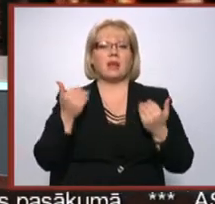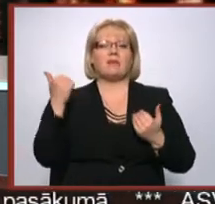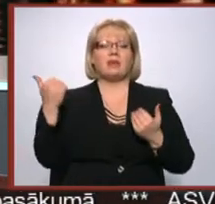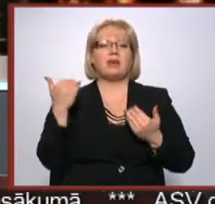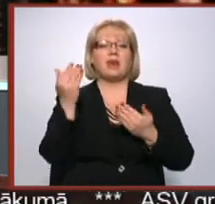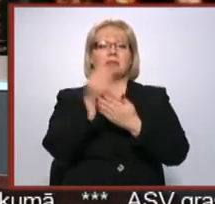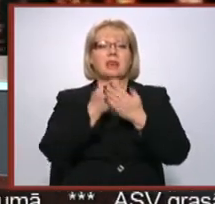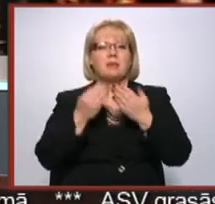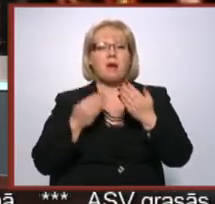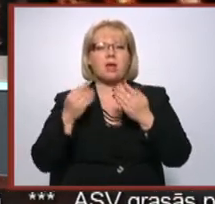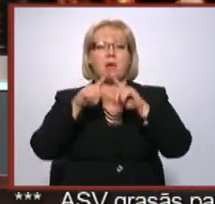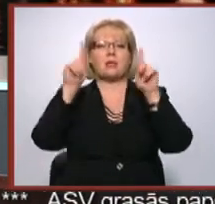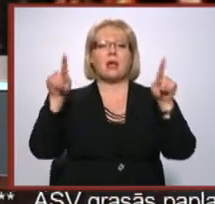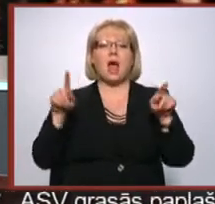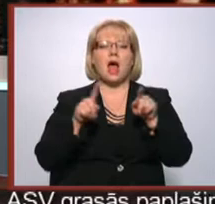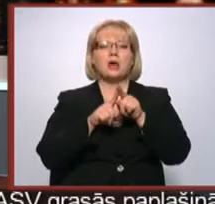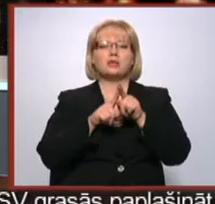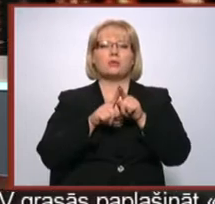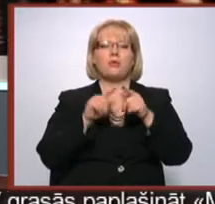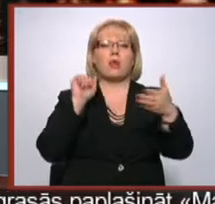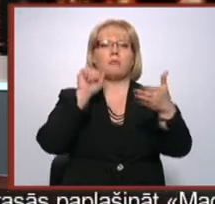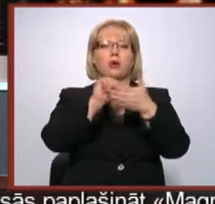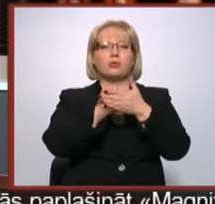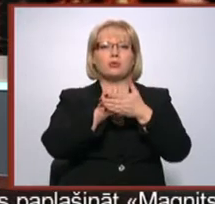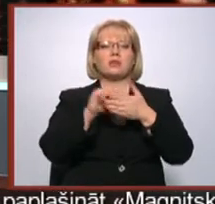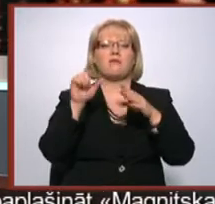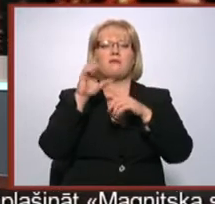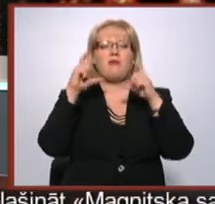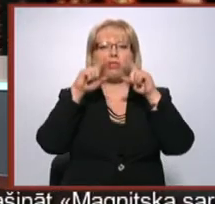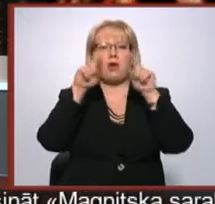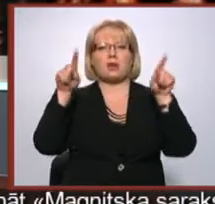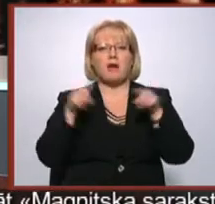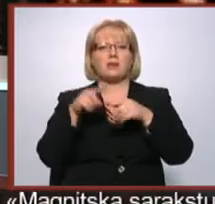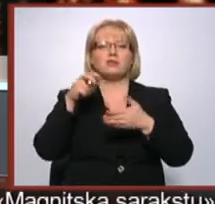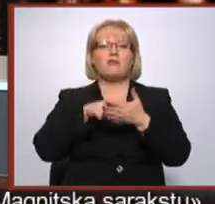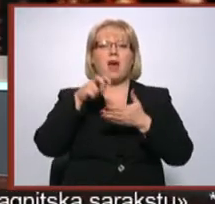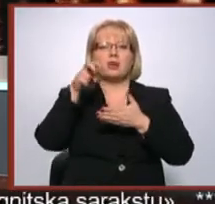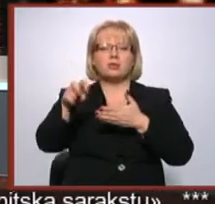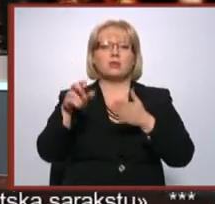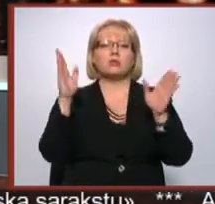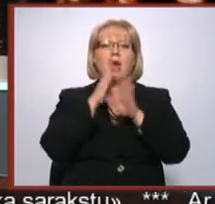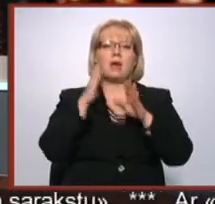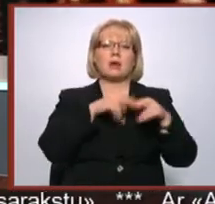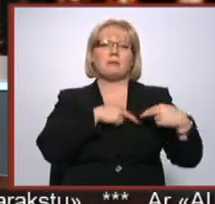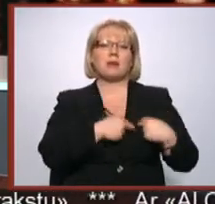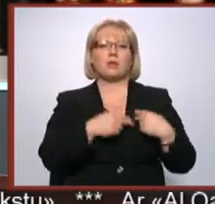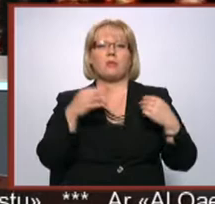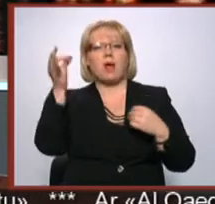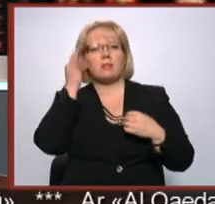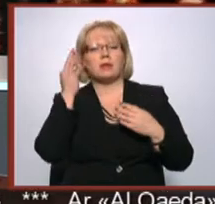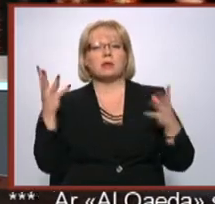zīmējumi, gleznu reprodukcijas, autentisks fotografijas vēseles un laika biedra atmiņas pirmo reizi apkopotas apjomīgā